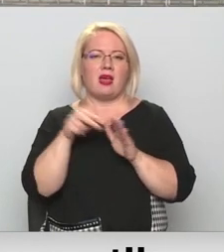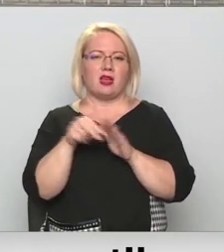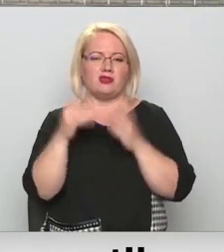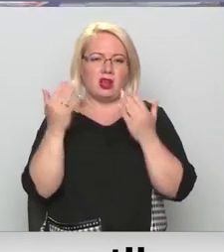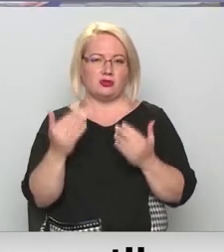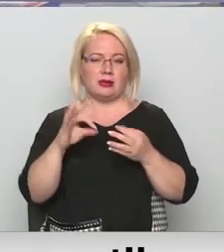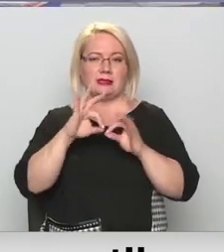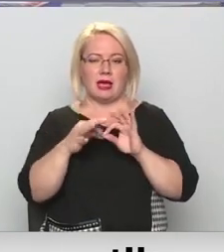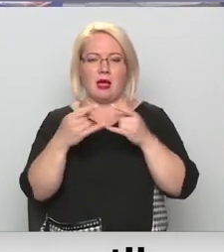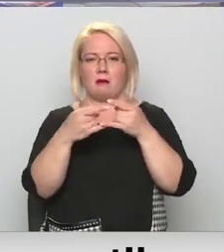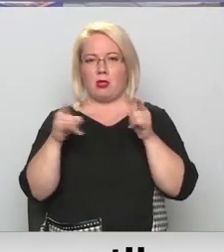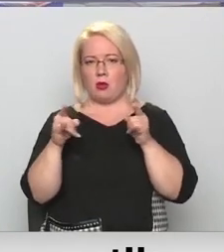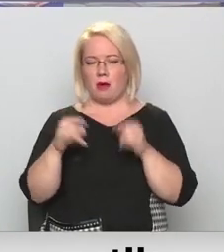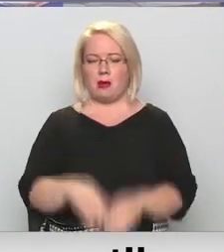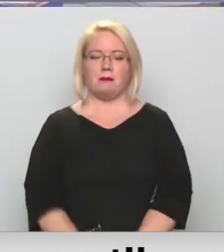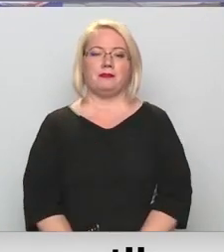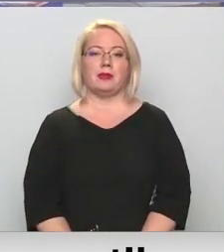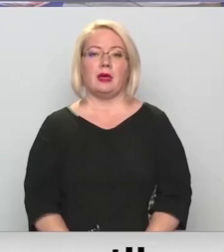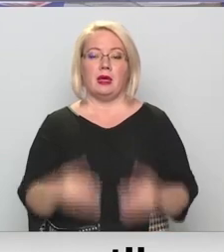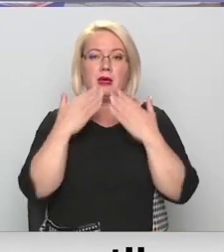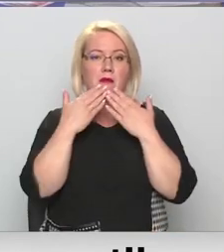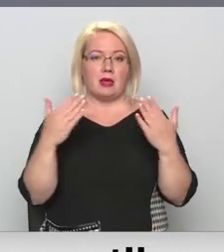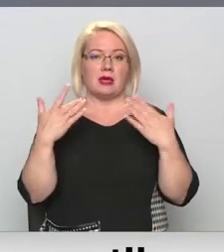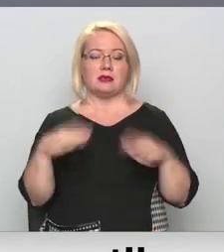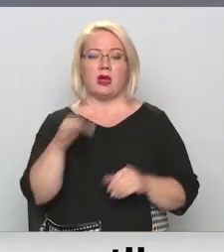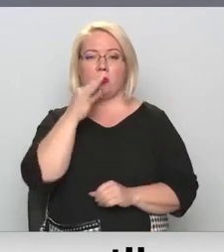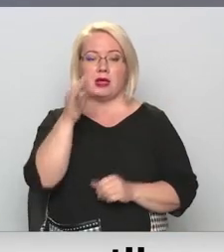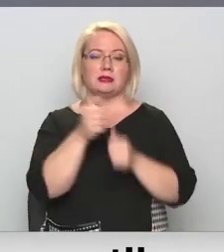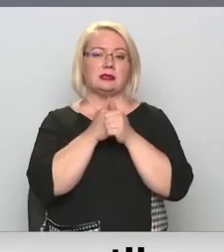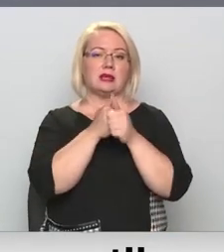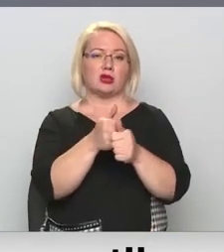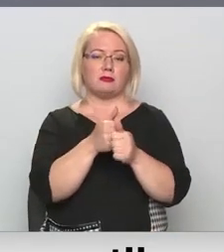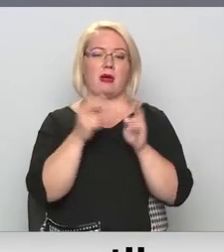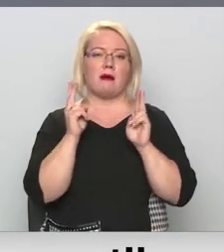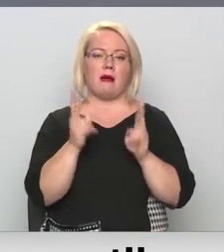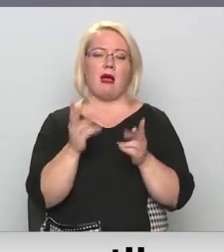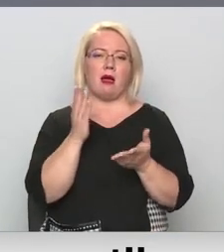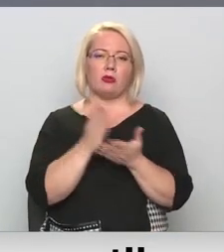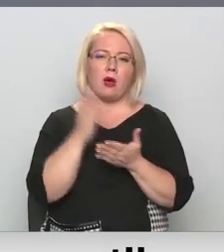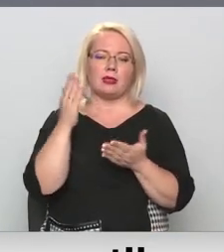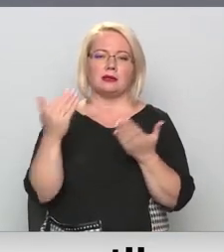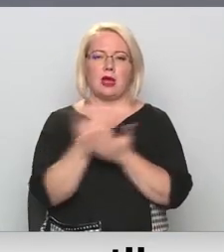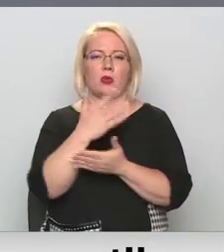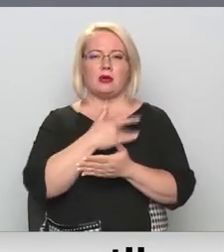panarāmā. Ilze? Paldies, Ilze. Kā jau minēji, sekosim līdz kā vedīsies ar jaunās koalīcijas izveidi. Paldies, Paldies, Paldies, Paldies.